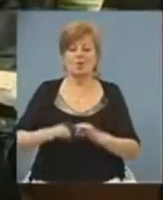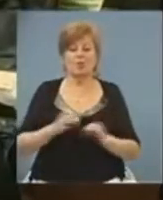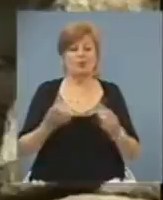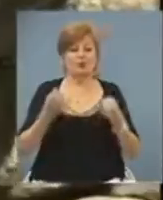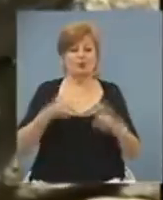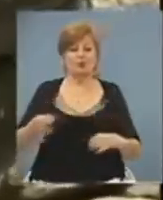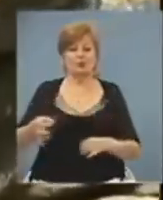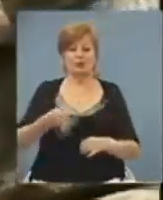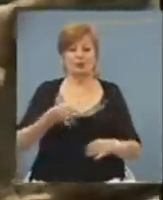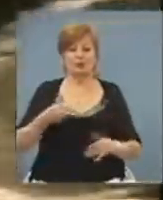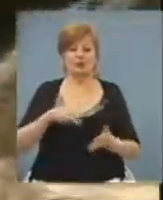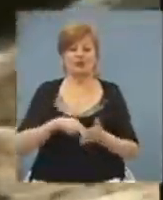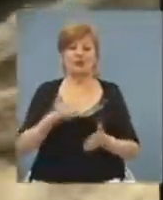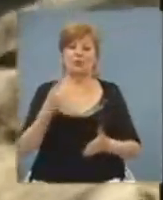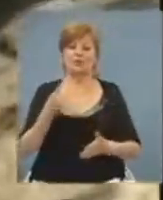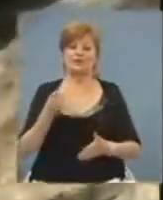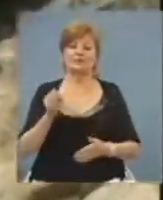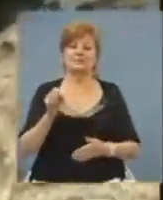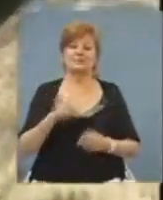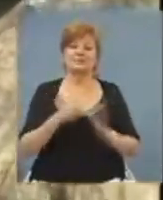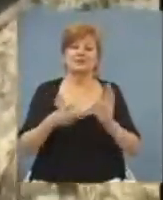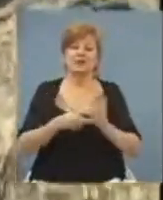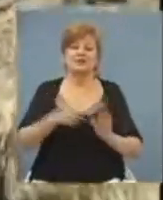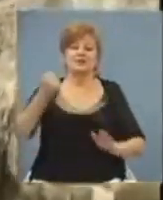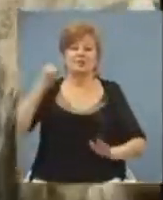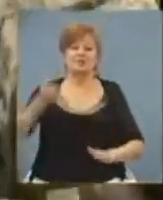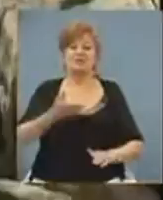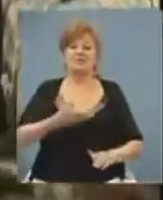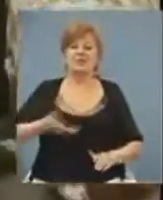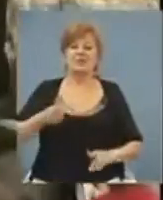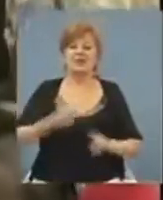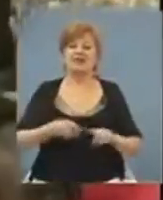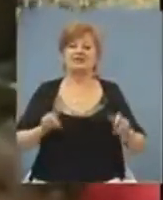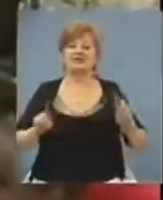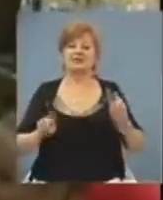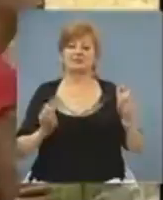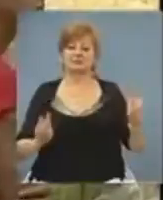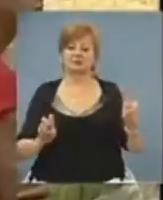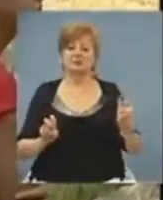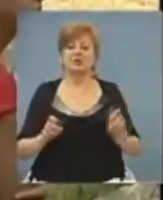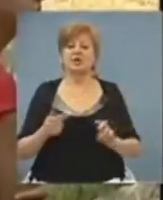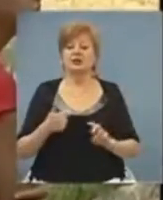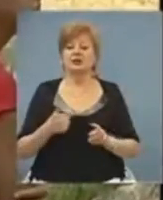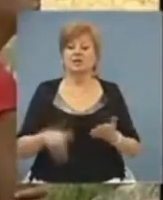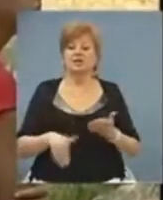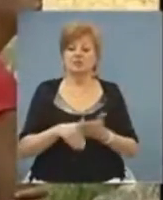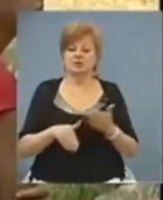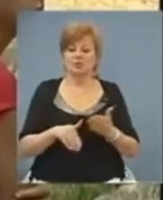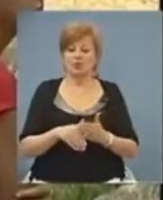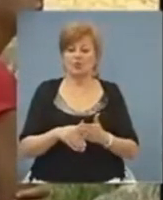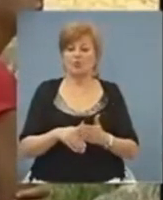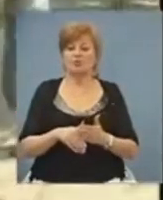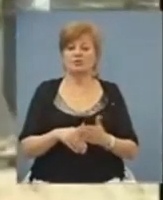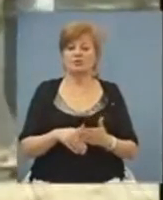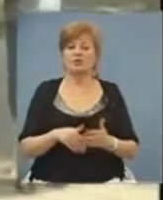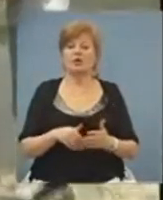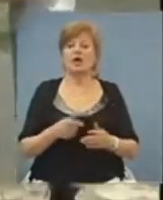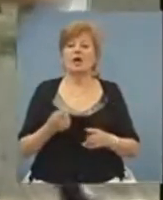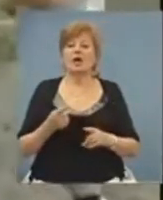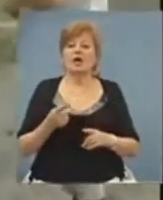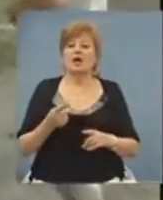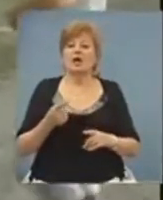Хортиця» став одним із 17 переможців конкурсу «Ми – це місто», що реалізовується в обласному центрі за сприяння металургійного комбінату.